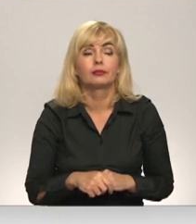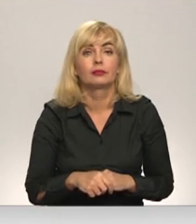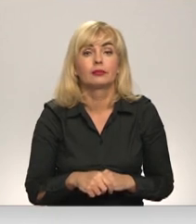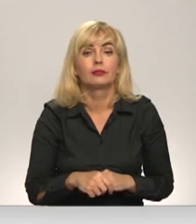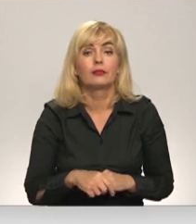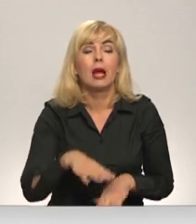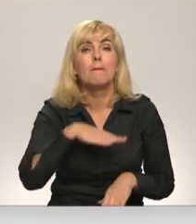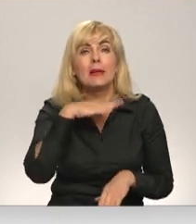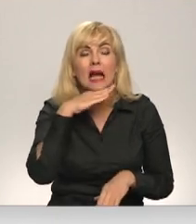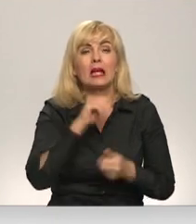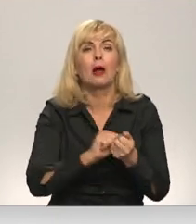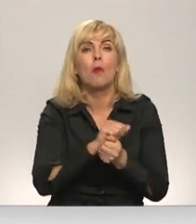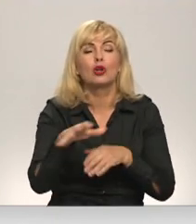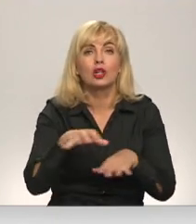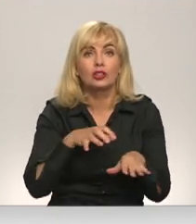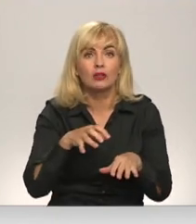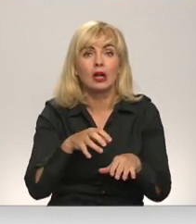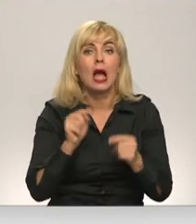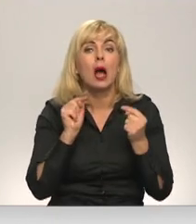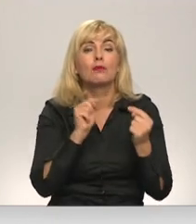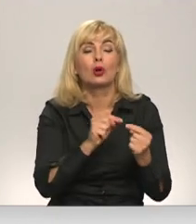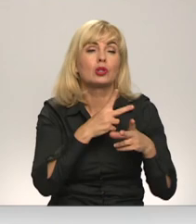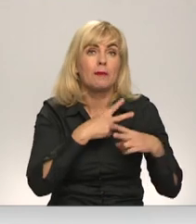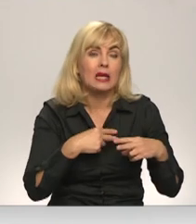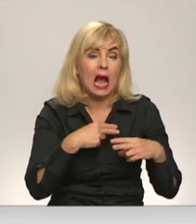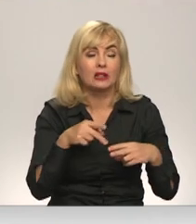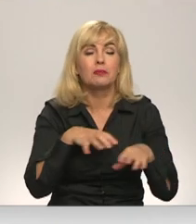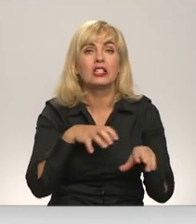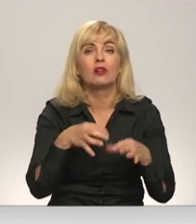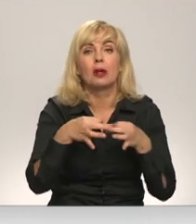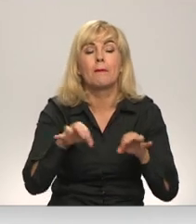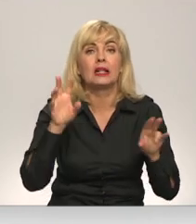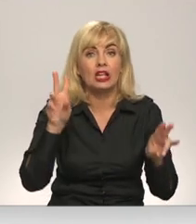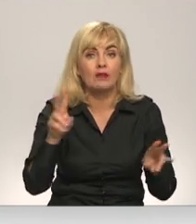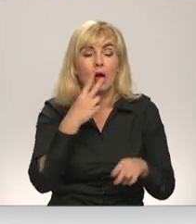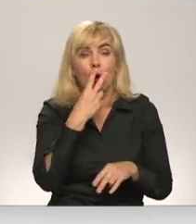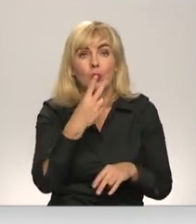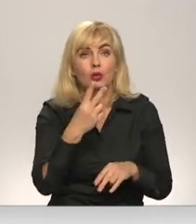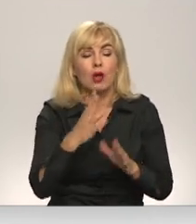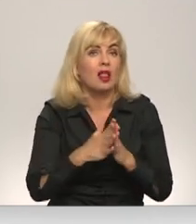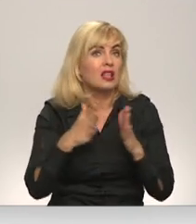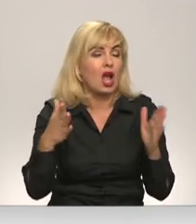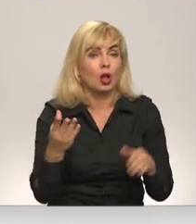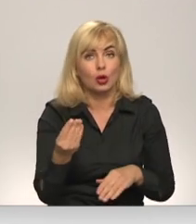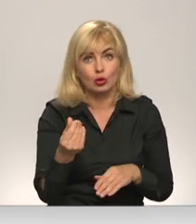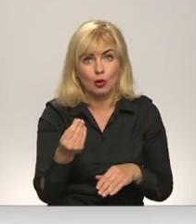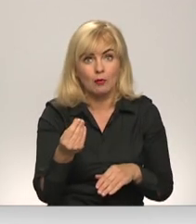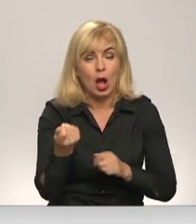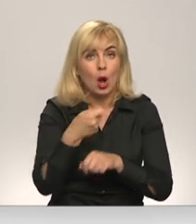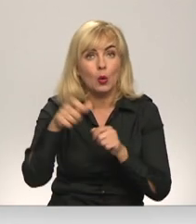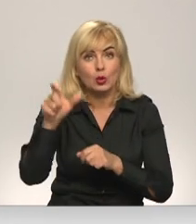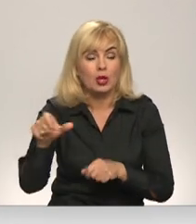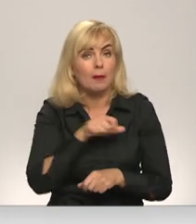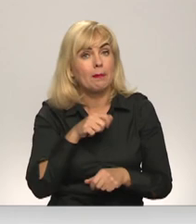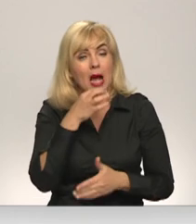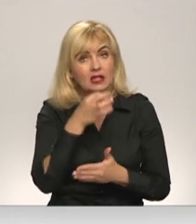Pret kompensācijas izmaksa protestējusi biedrība dzīvnieku brīvība, kas uzskata to par pārāk lielu sumu. Turklāt uzņēmēs pats esot